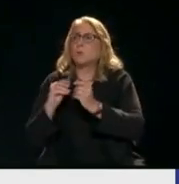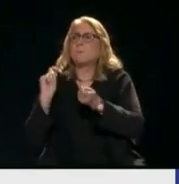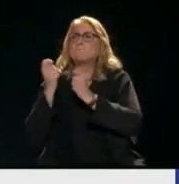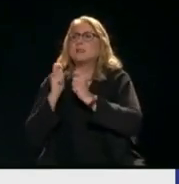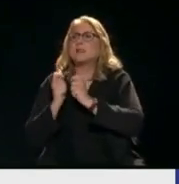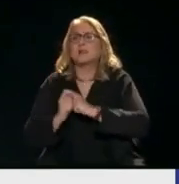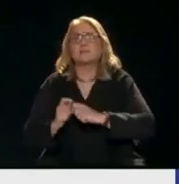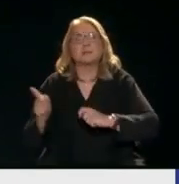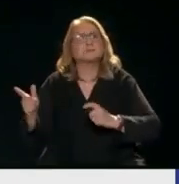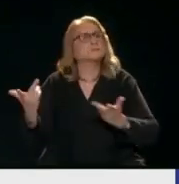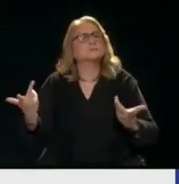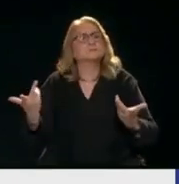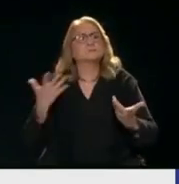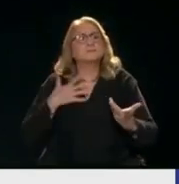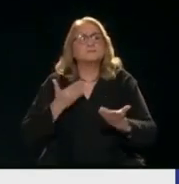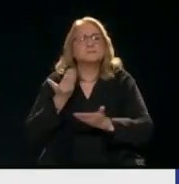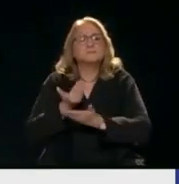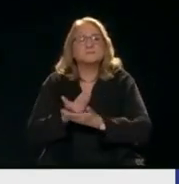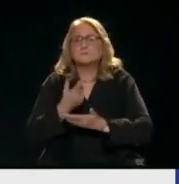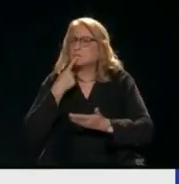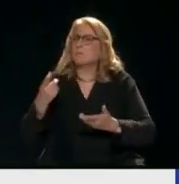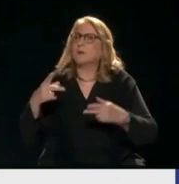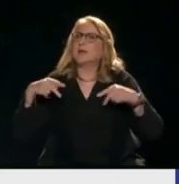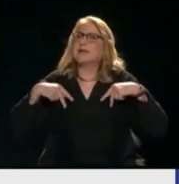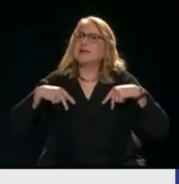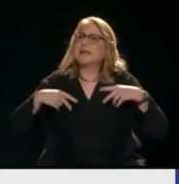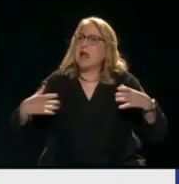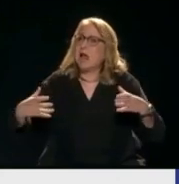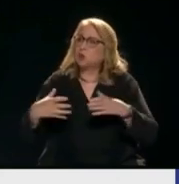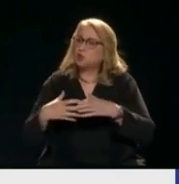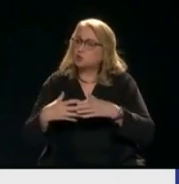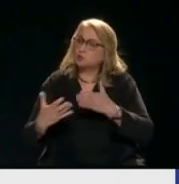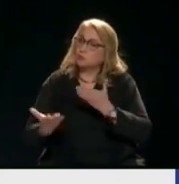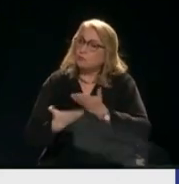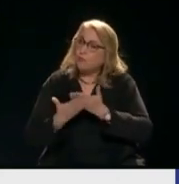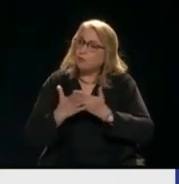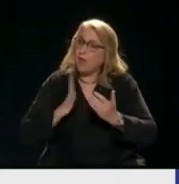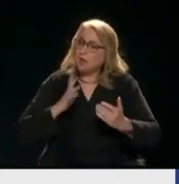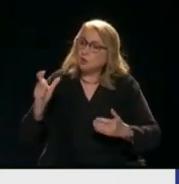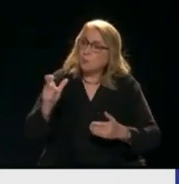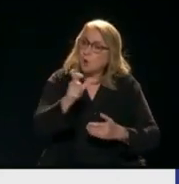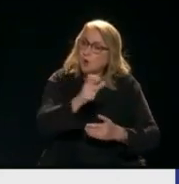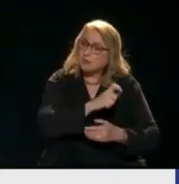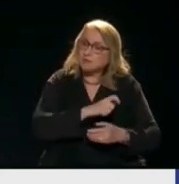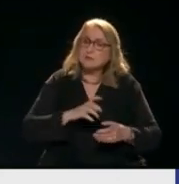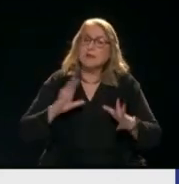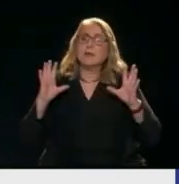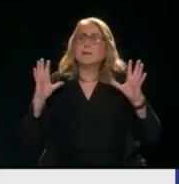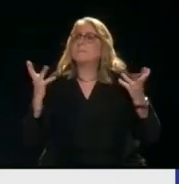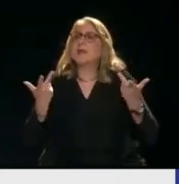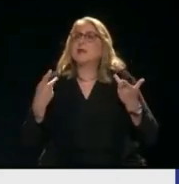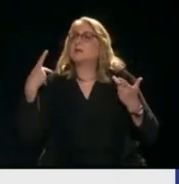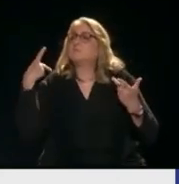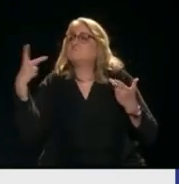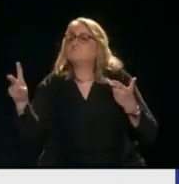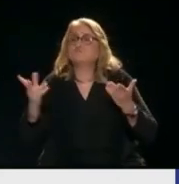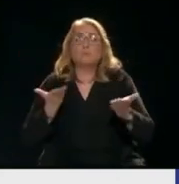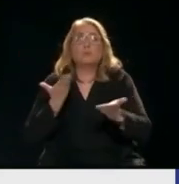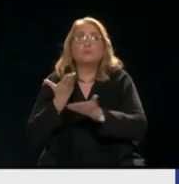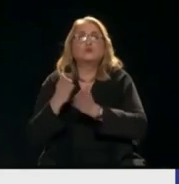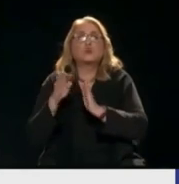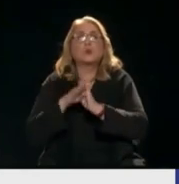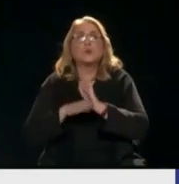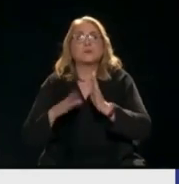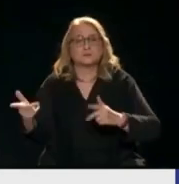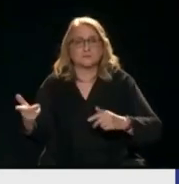λέμε ότι έχουμε ένα δημόσιο σύγχρονο Ένα κράτος κοντά στον πολίτη Τι είναι αυτό για σας ποιο είναι η πεμπτουσία Της τάσης σας Ξέρετε